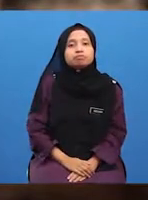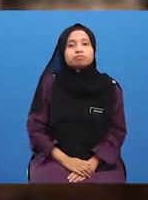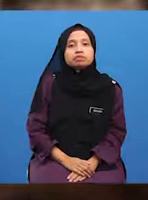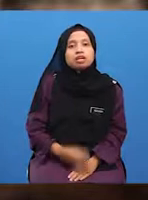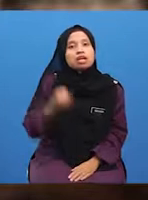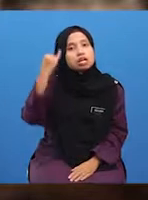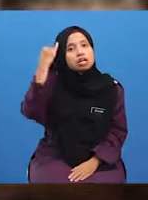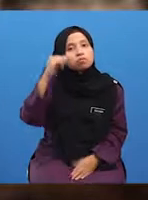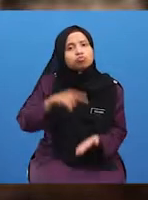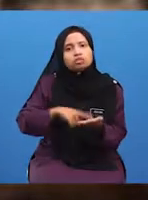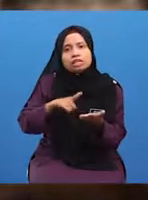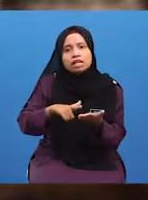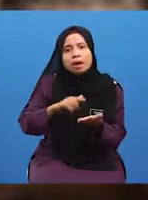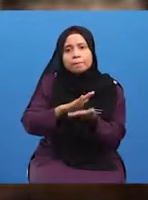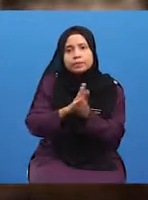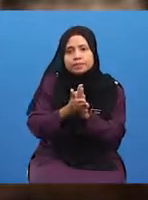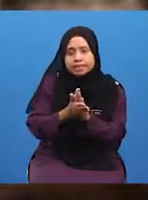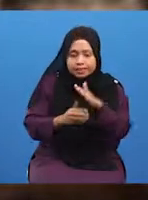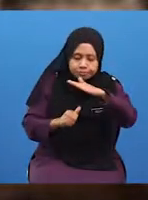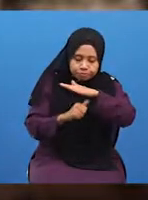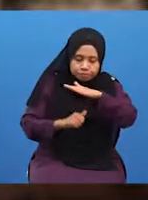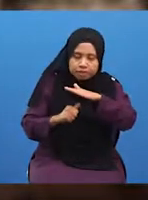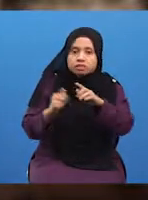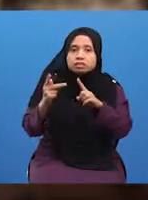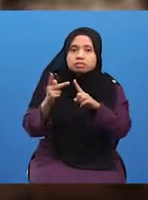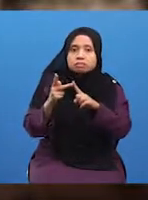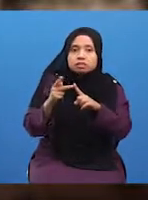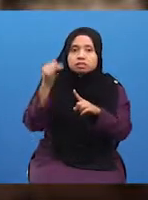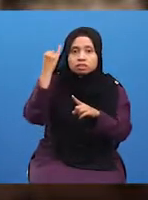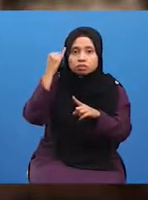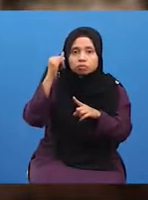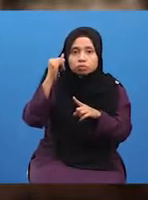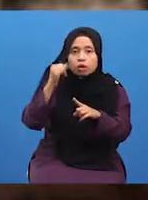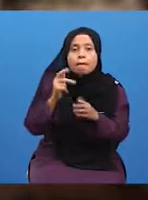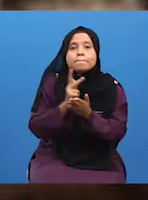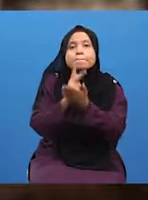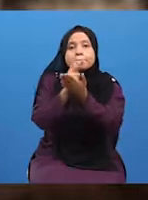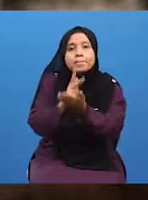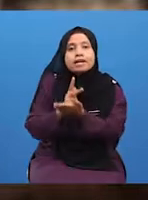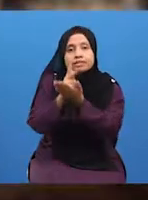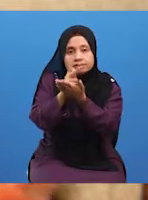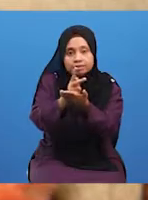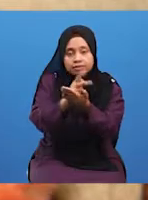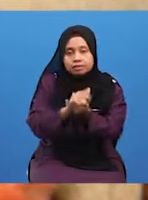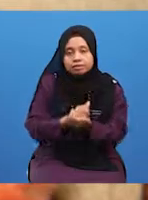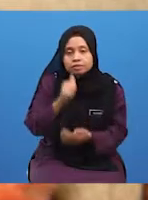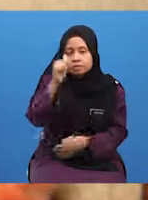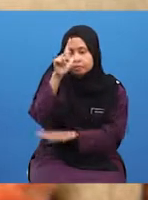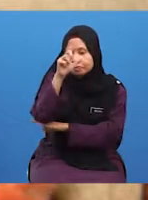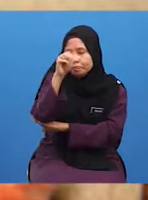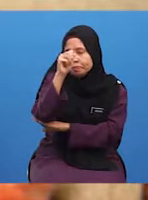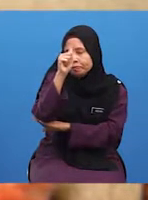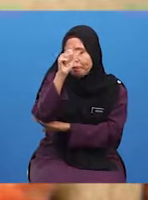ilmu inilah menjadi asas kepada ilmu pelayaran. Al